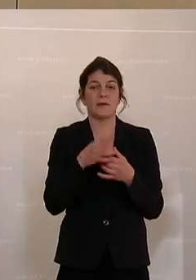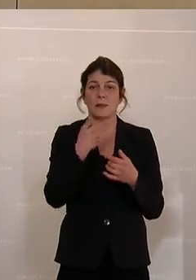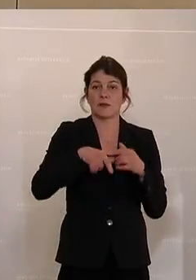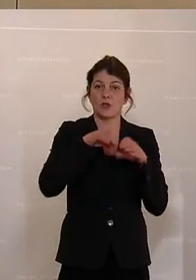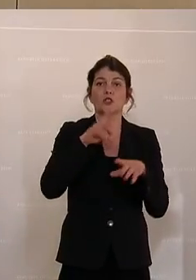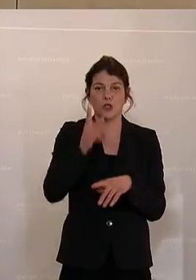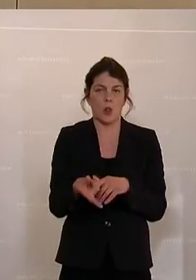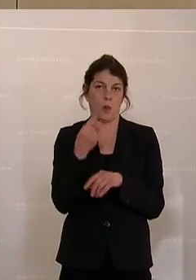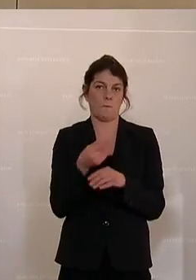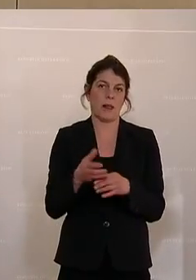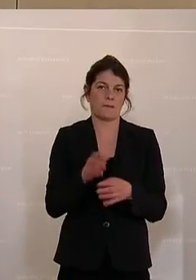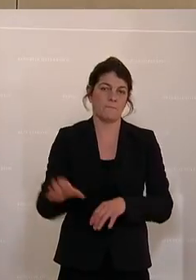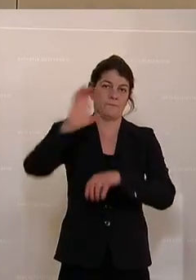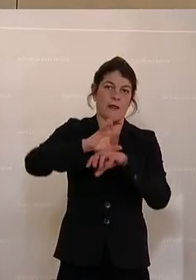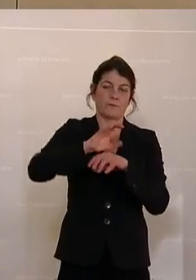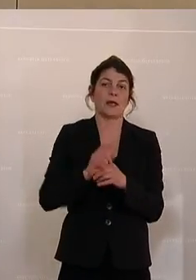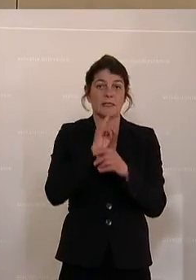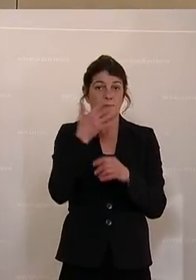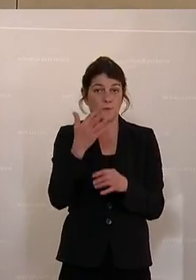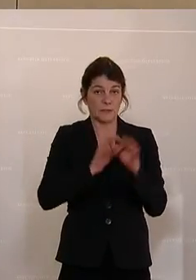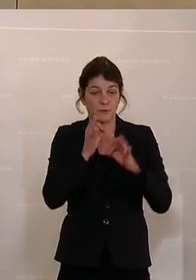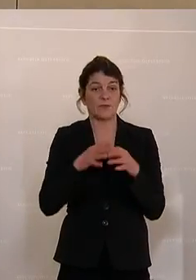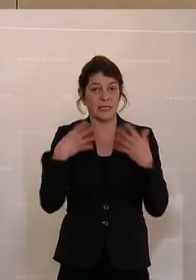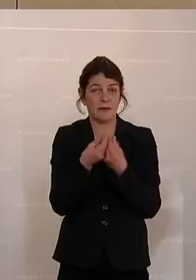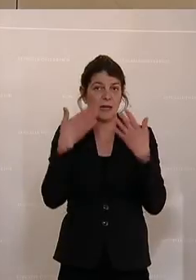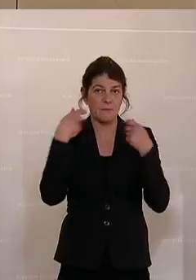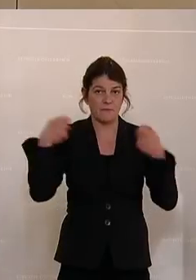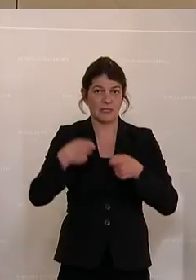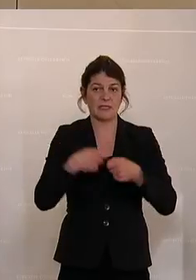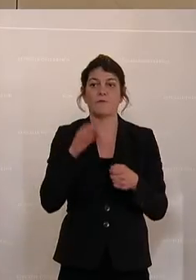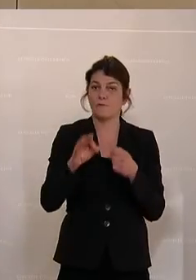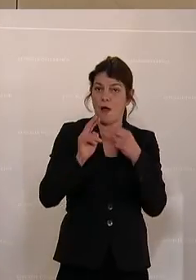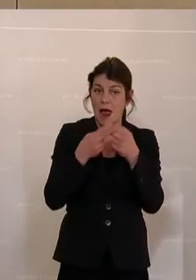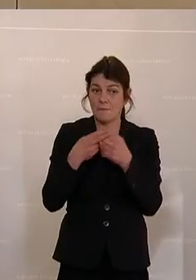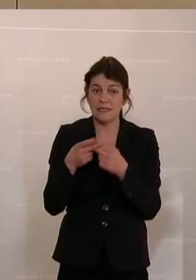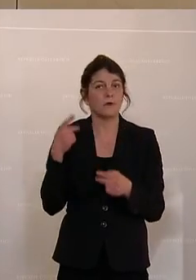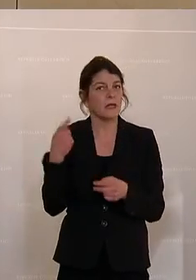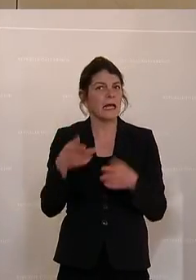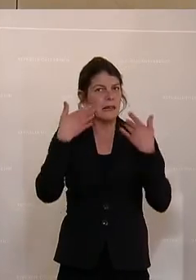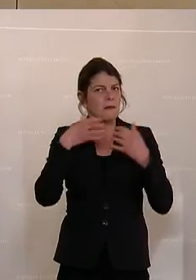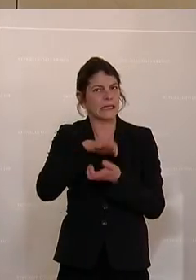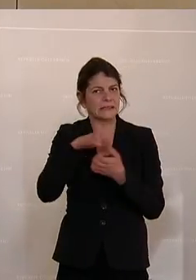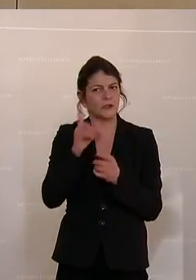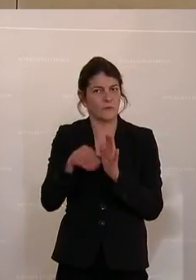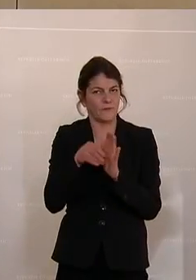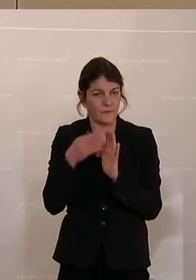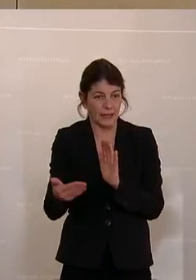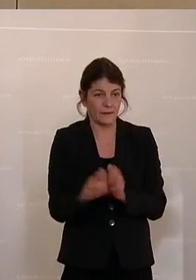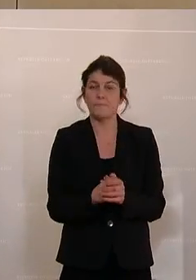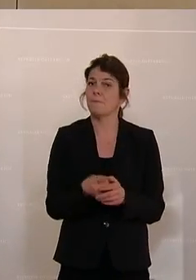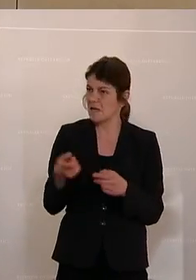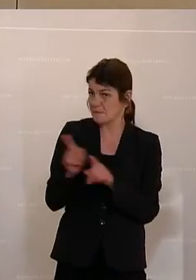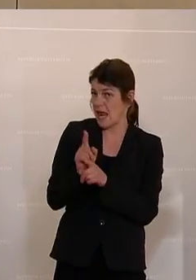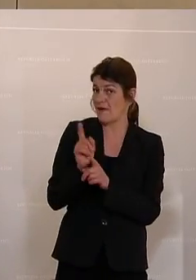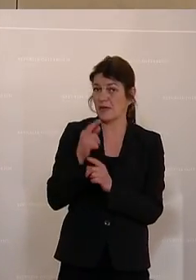verdoppeln. Mindestens 50 Prozent der gesamten Klimafinanzierung für Anpassungen an Klimakrise einzusetzen, schlagt auch in dieselbe